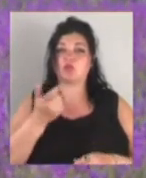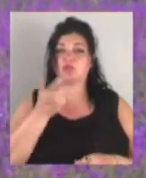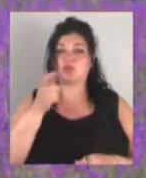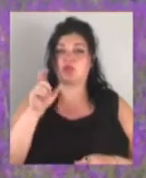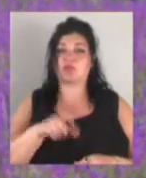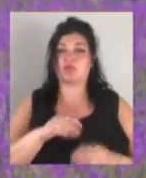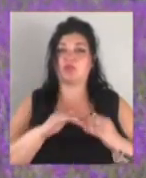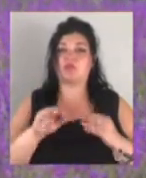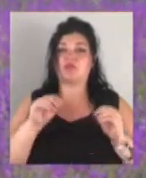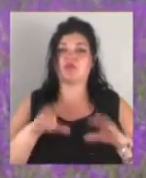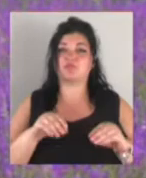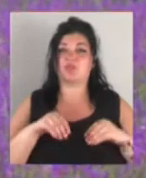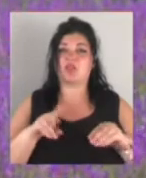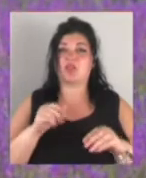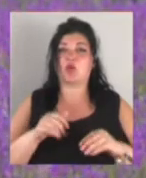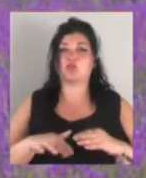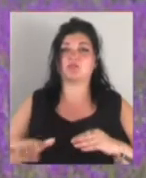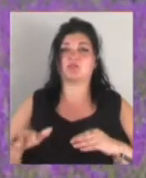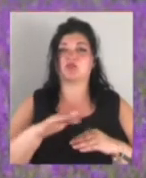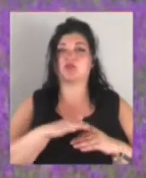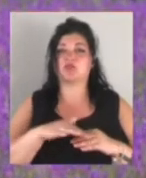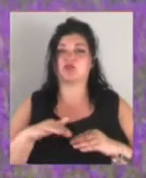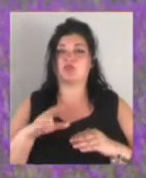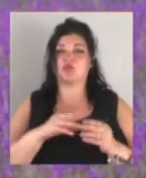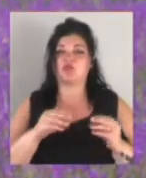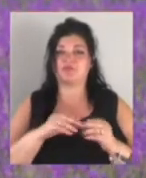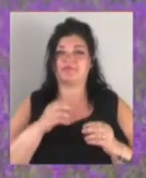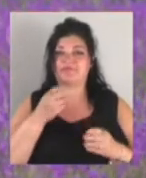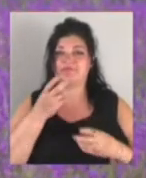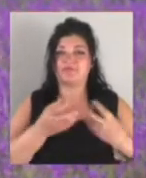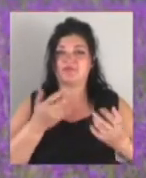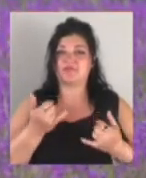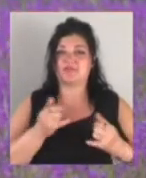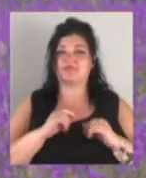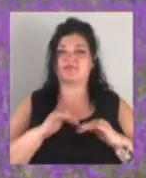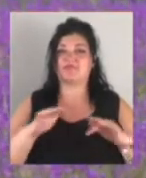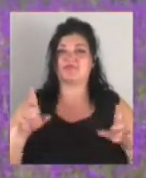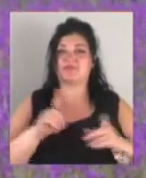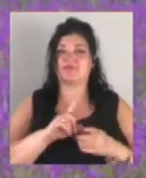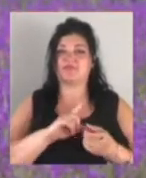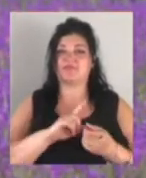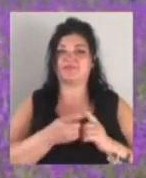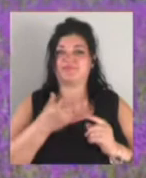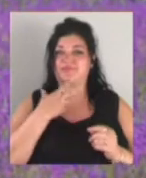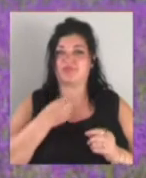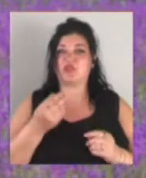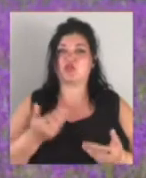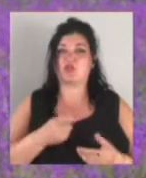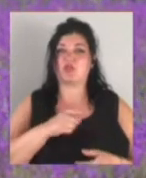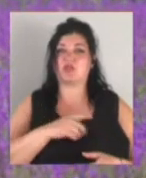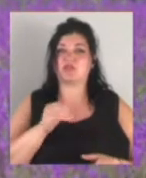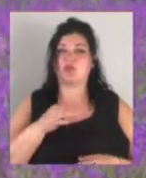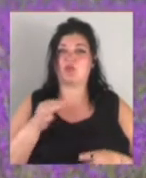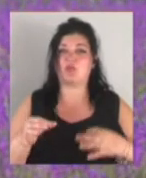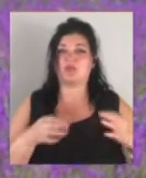посадити на узбіччі кущі дельфінію. Зараз він розрісся на такий лан. Жителі Одеси та області цю